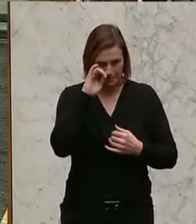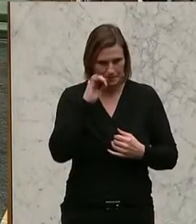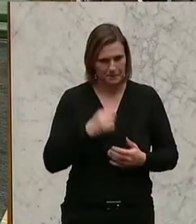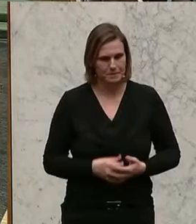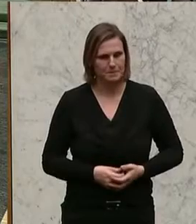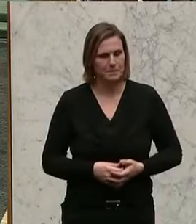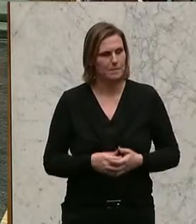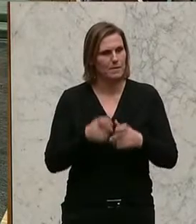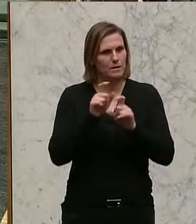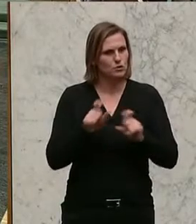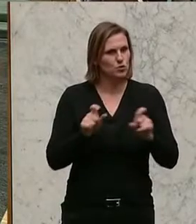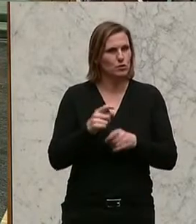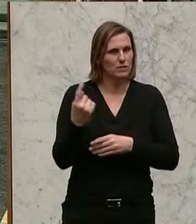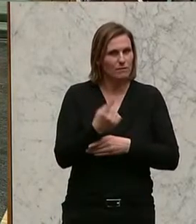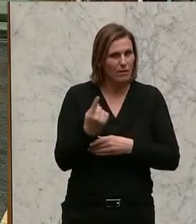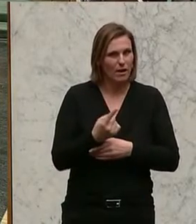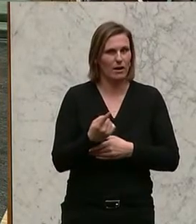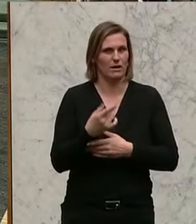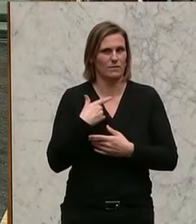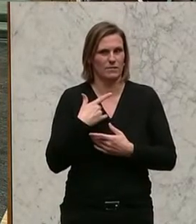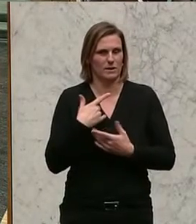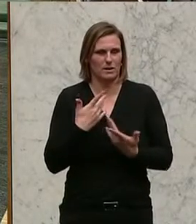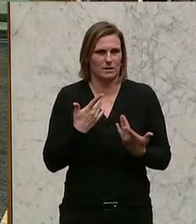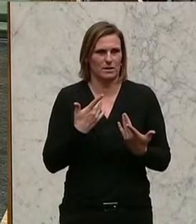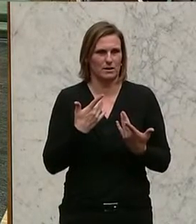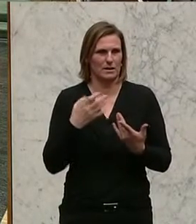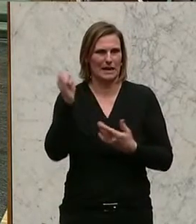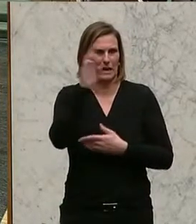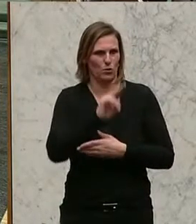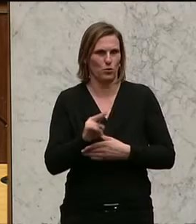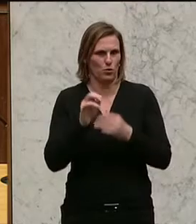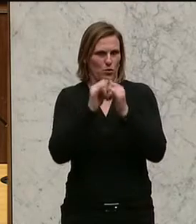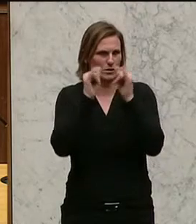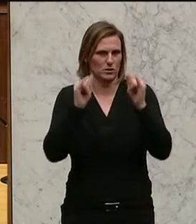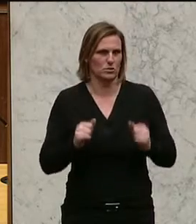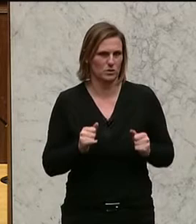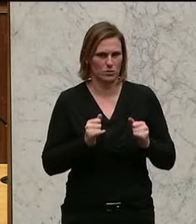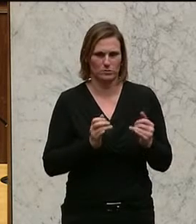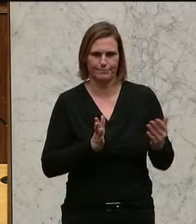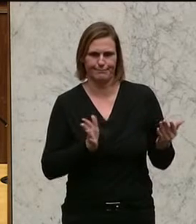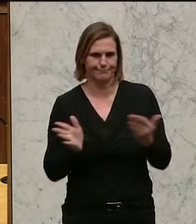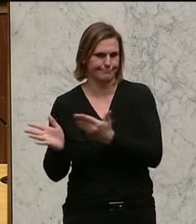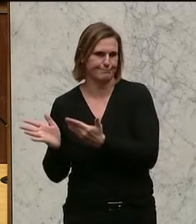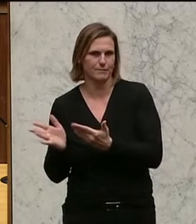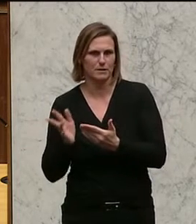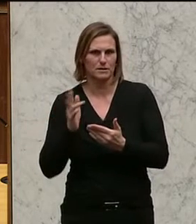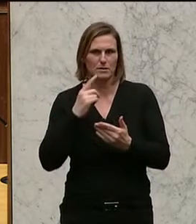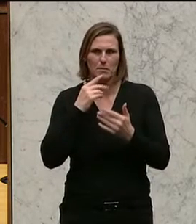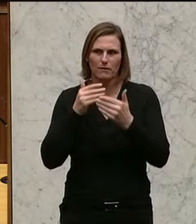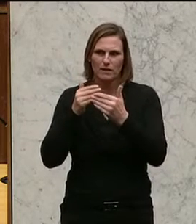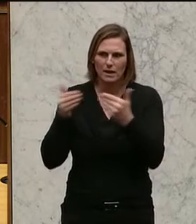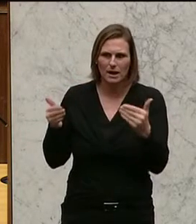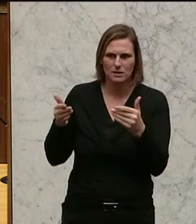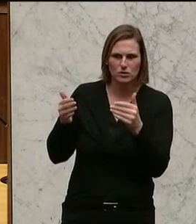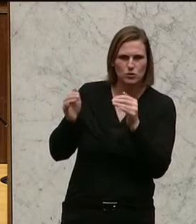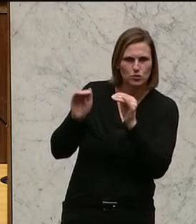Die Schuldigen sind zu einem großen Teil die völlig versagenden EU-Institutionen. Ich kann nicht von Grenzschutz reden und